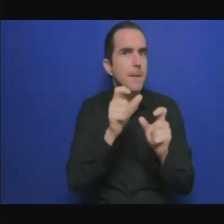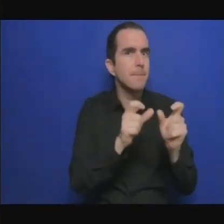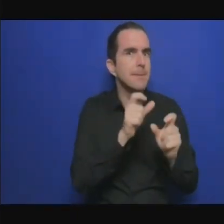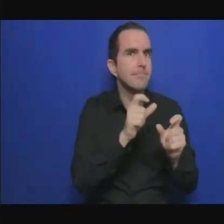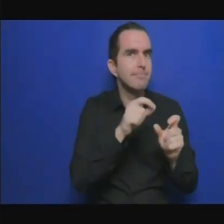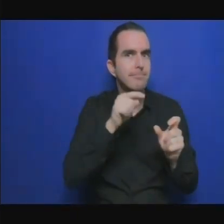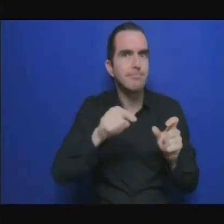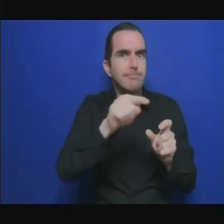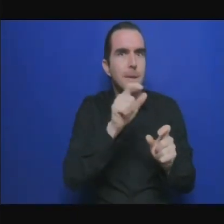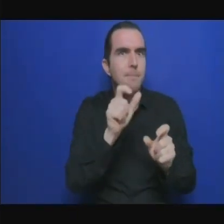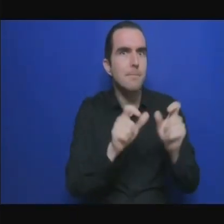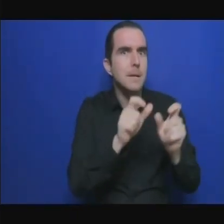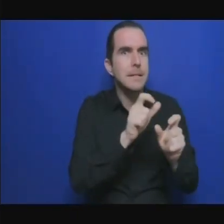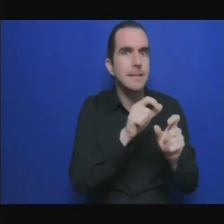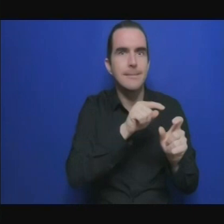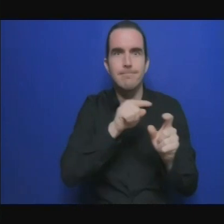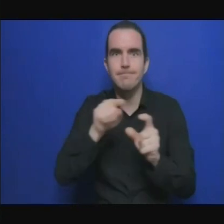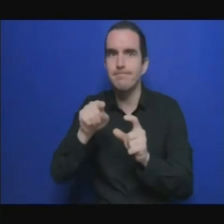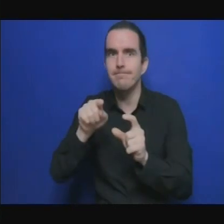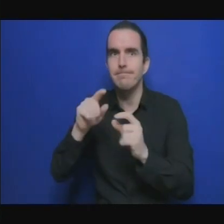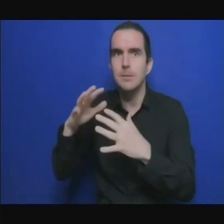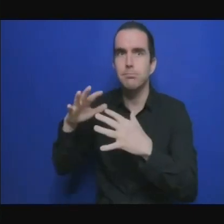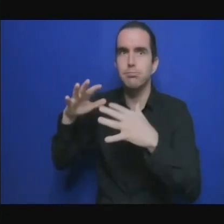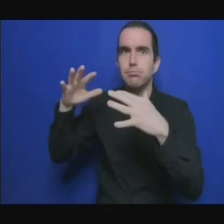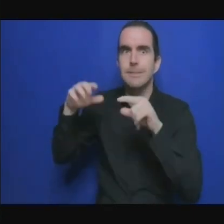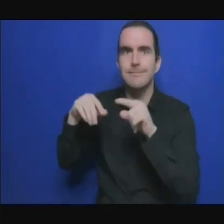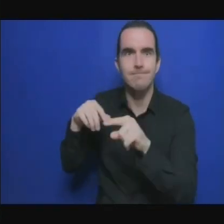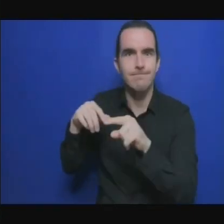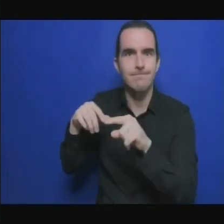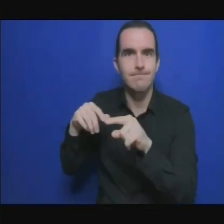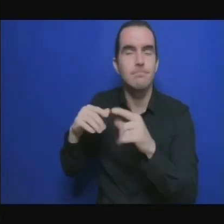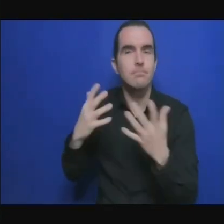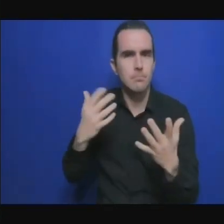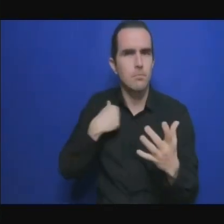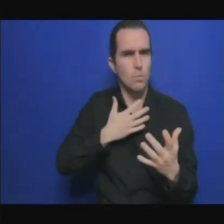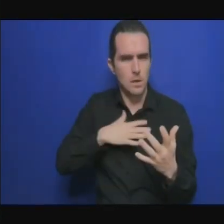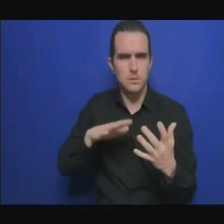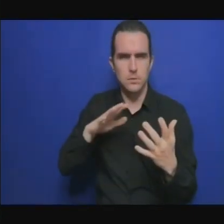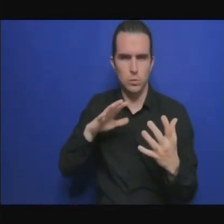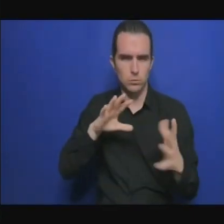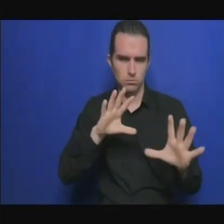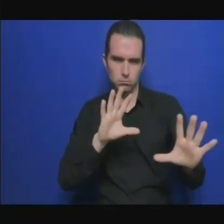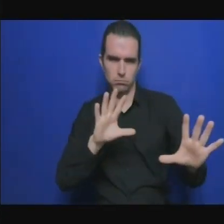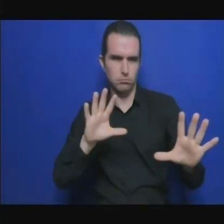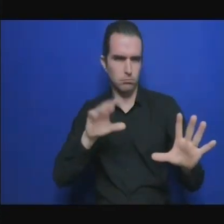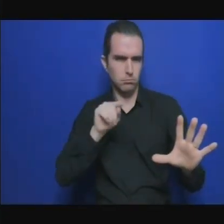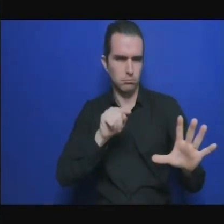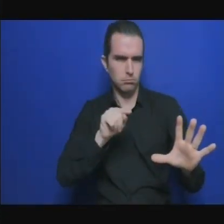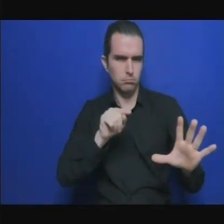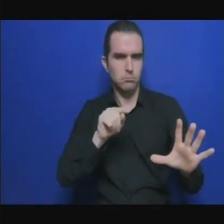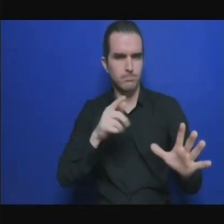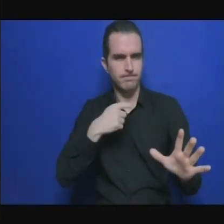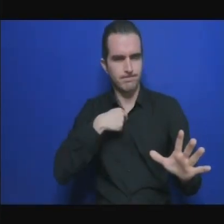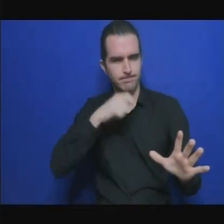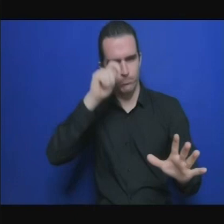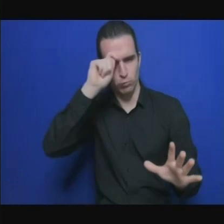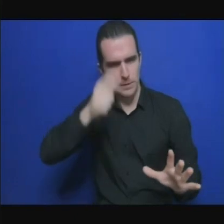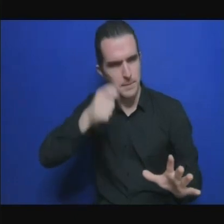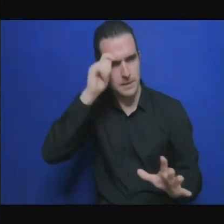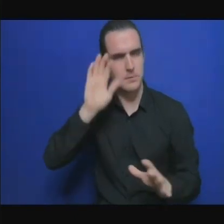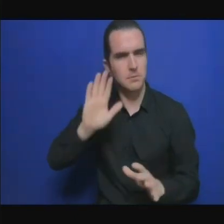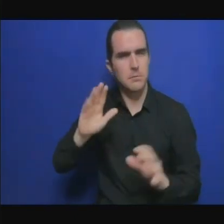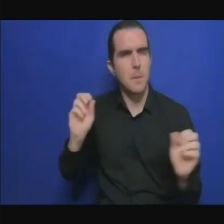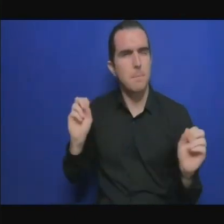nette, mais déménant. Et quelque part, si certains faisaient des efforts justement pour